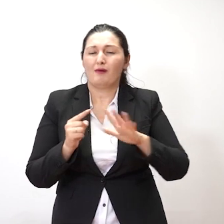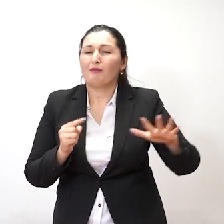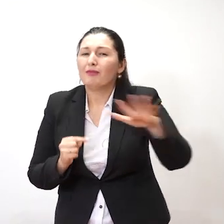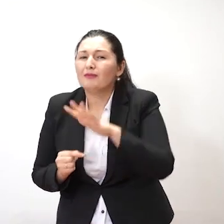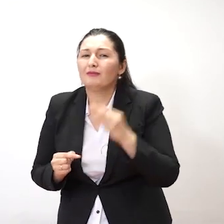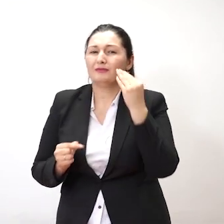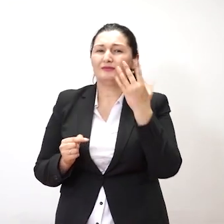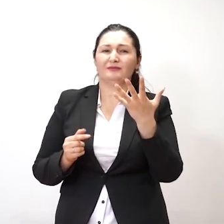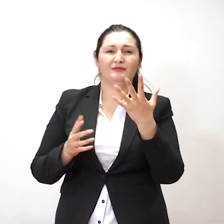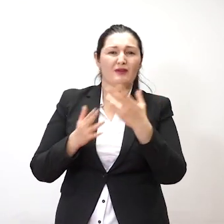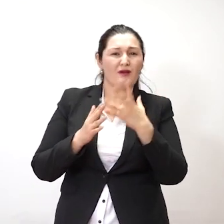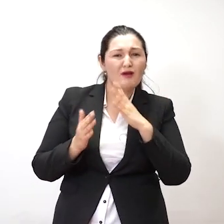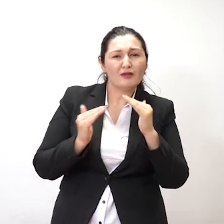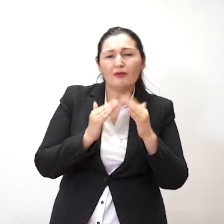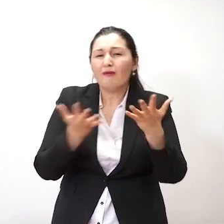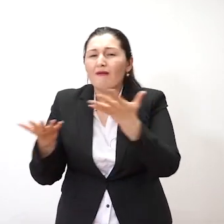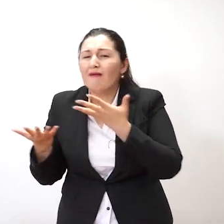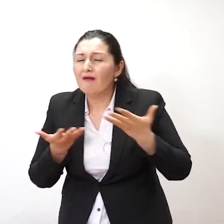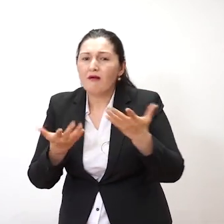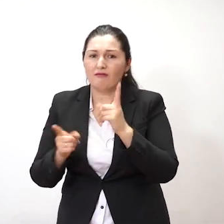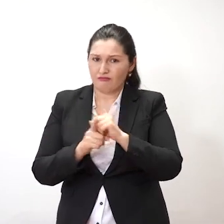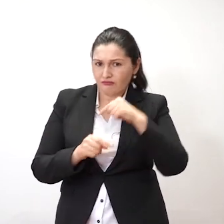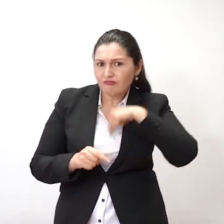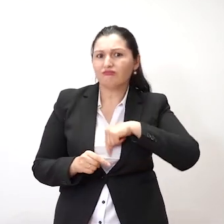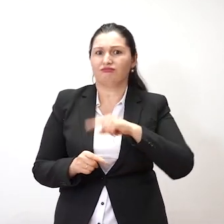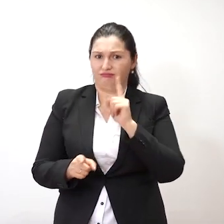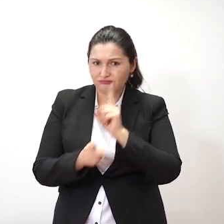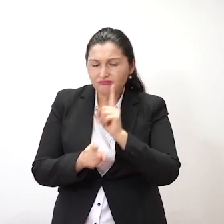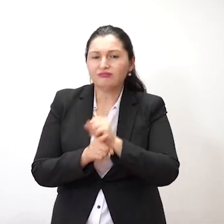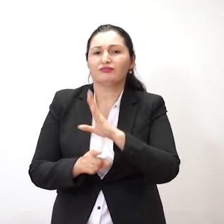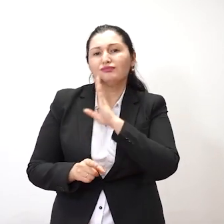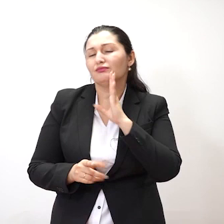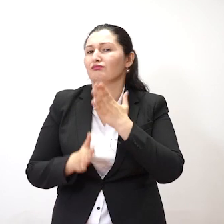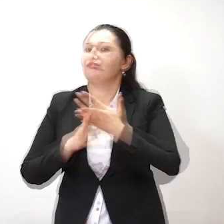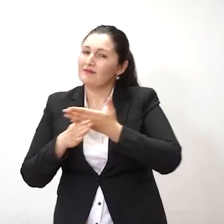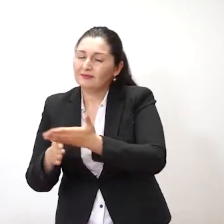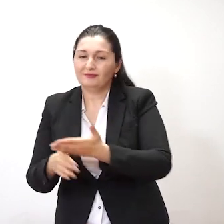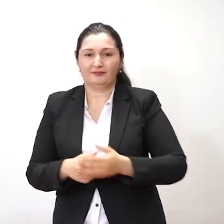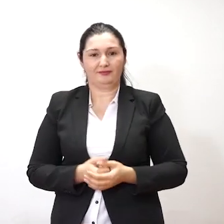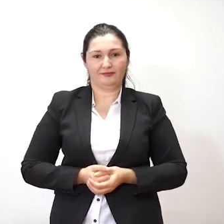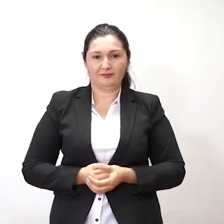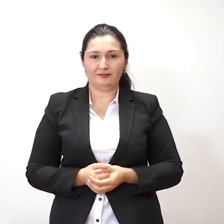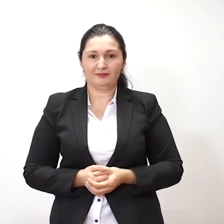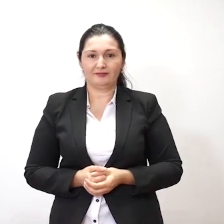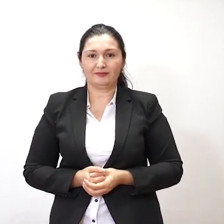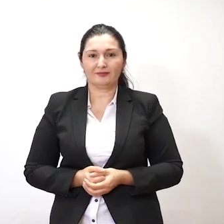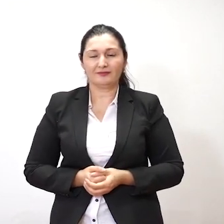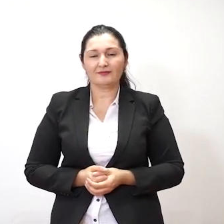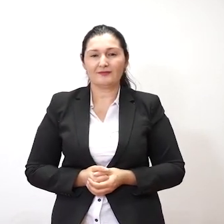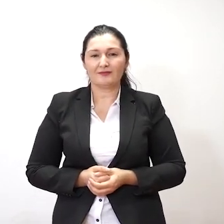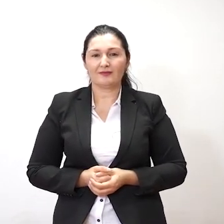باست از اون که گپش در خونه دونه می شود. ولی در برابر هم این نسبت به مدرشون خیلی محروبان است. یعنی که یک